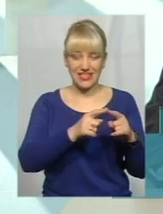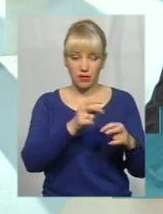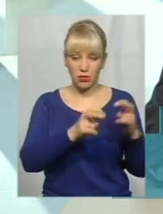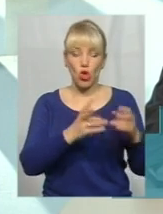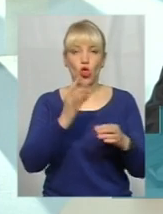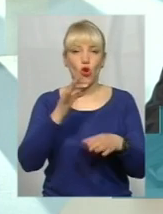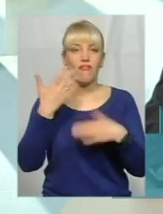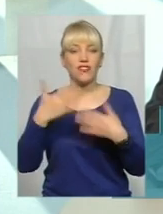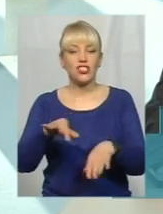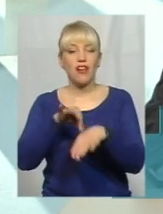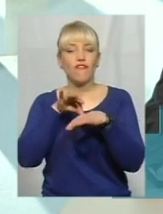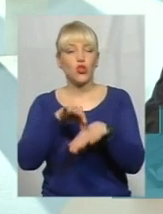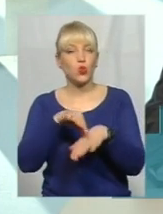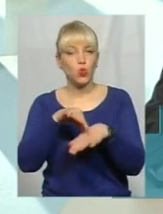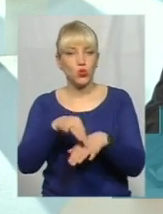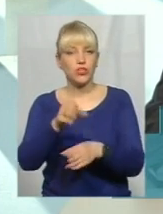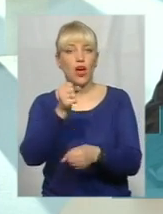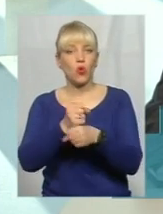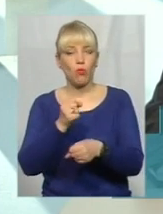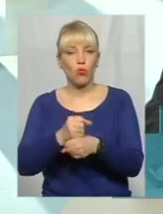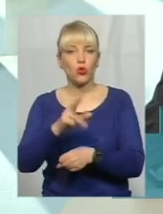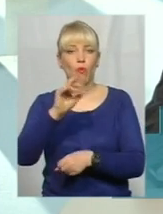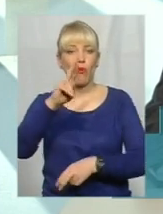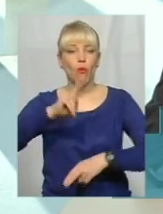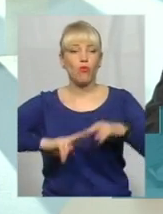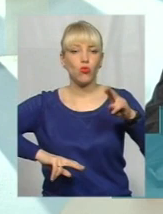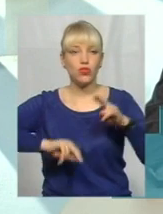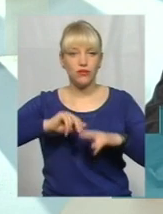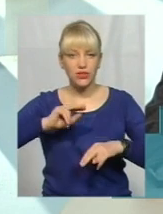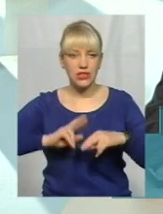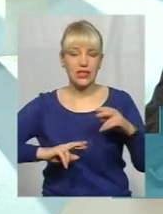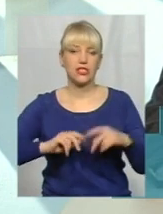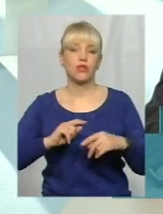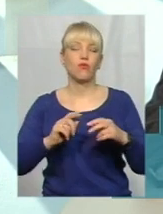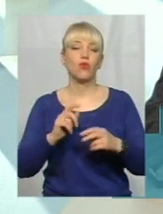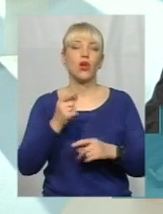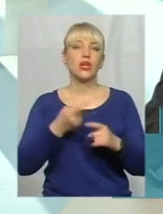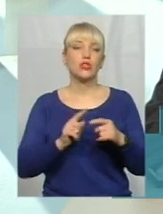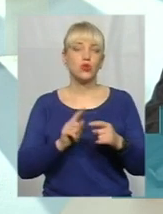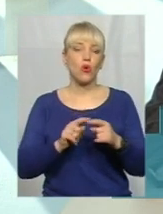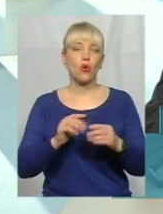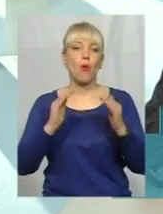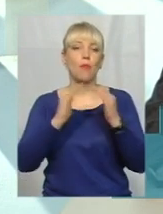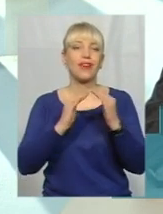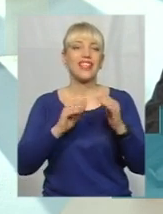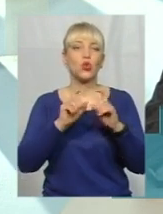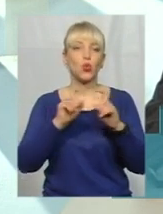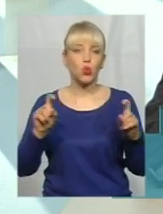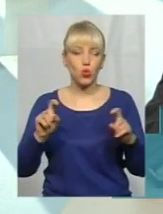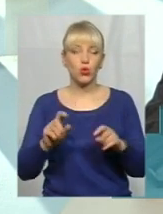будівництва притулку. На сьогоднішній день отримана земельна ділянка під притулок,